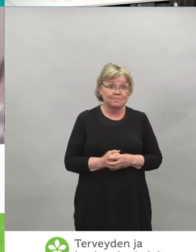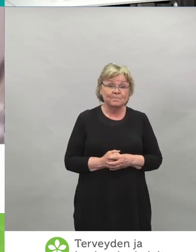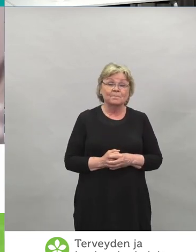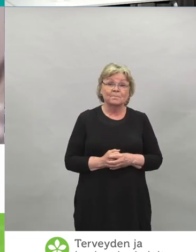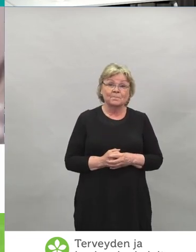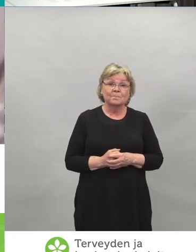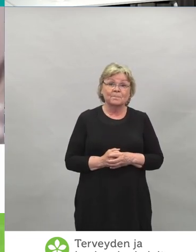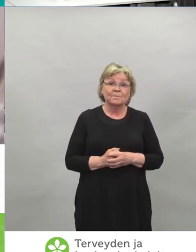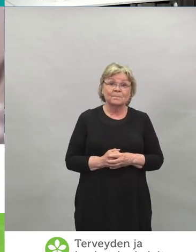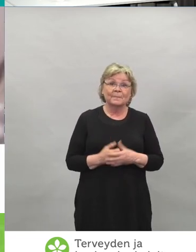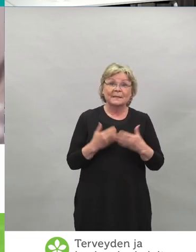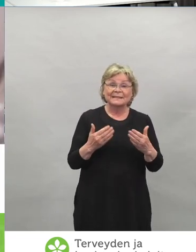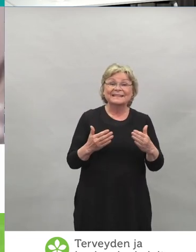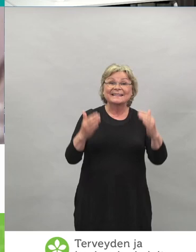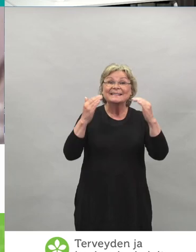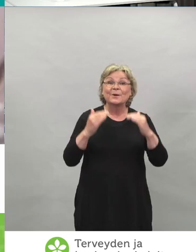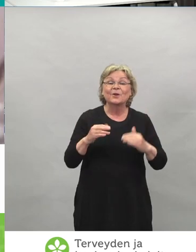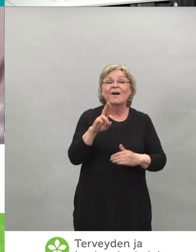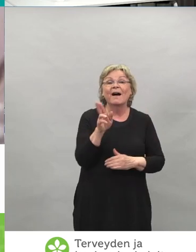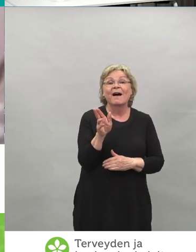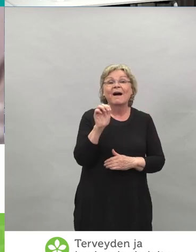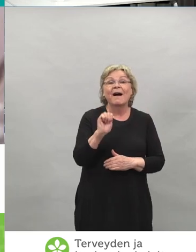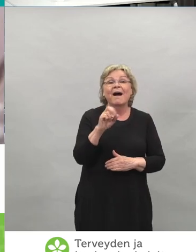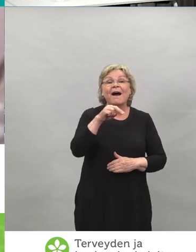Ja sitten Hanna jatkaa.